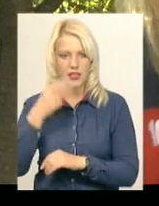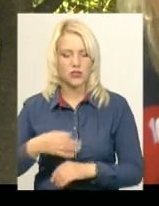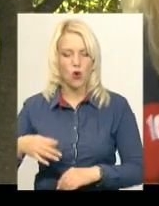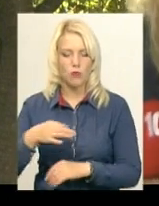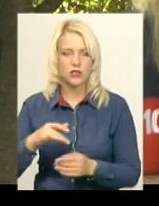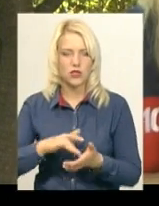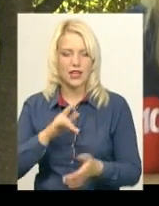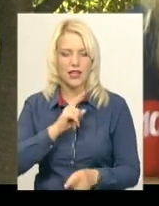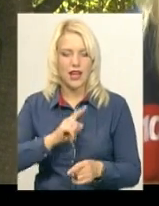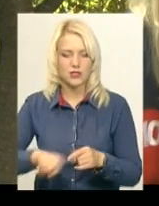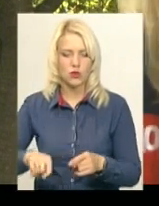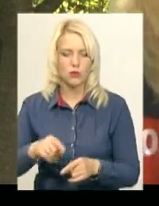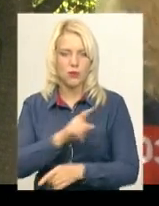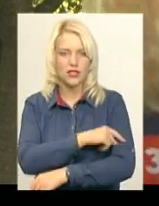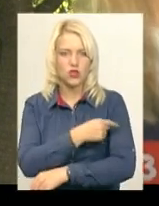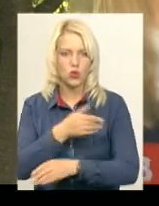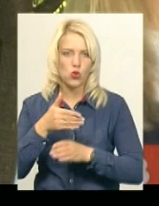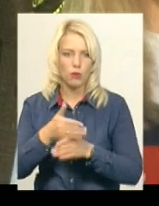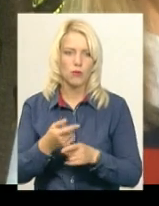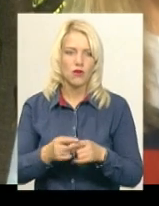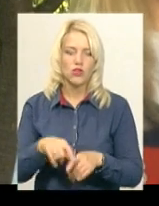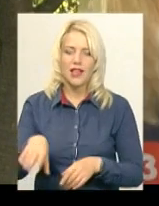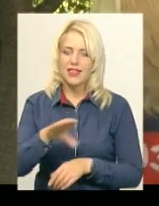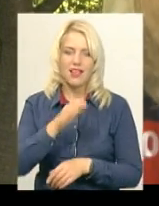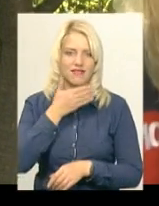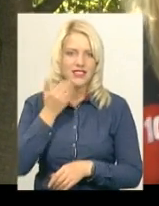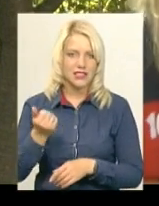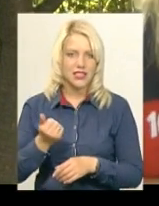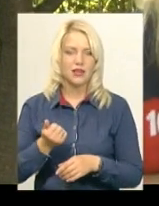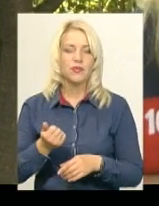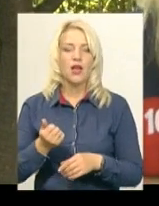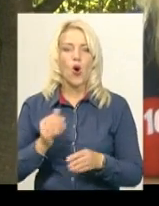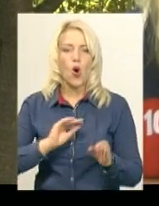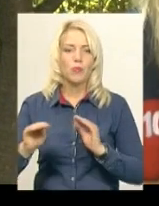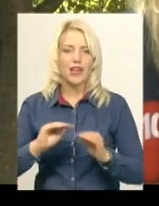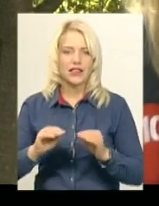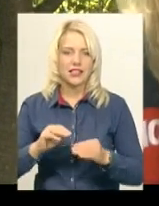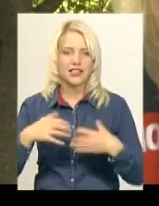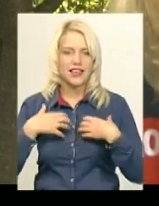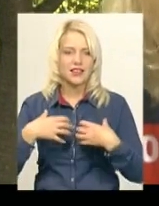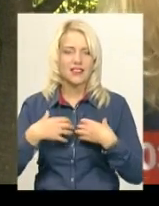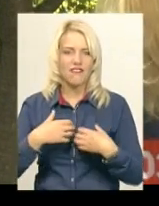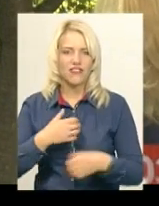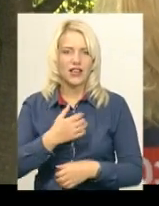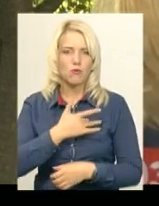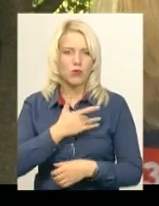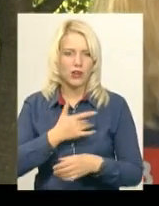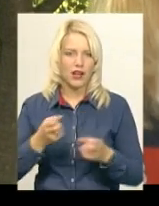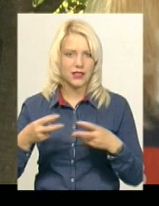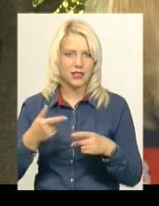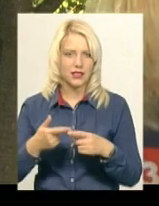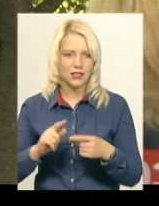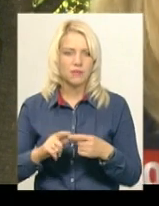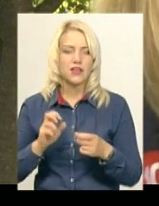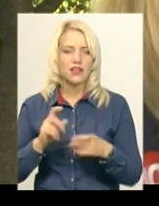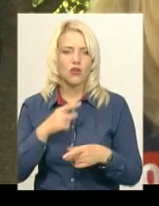центру екстреної медичної допомоги, вони не всі обладнані дефібрилятором. Або дефібрилятором, чесно вам